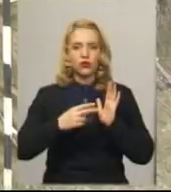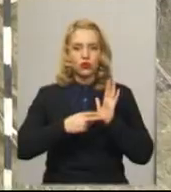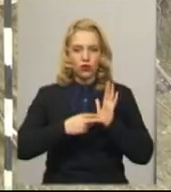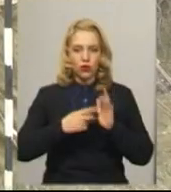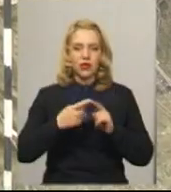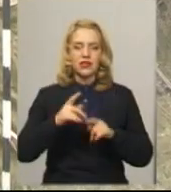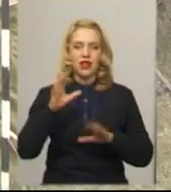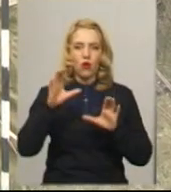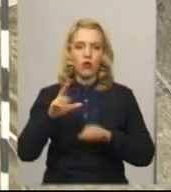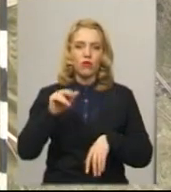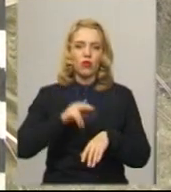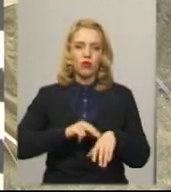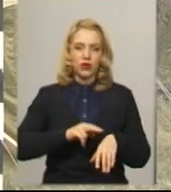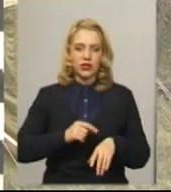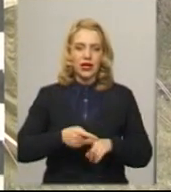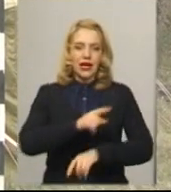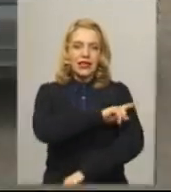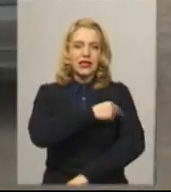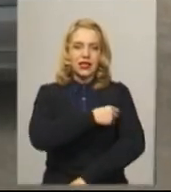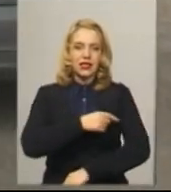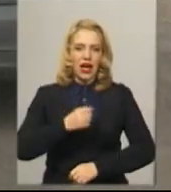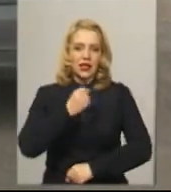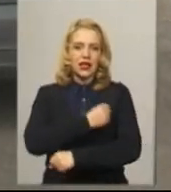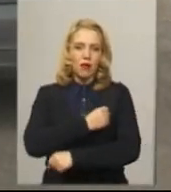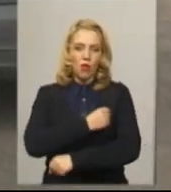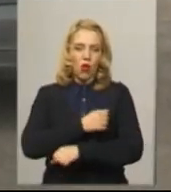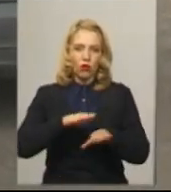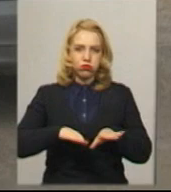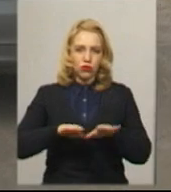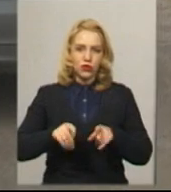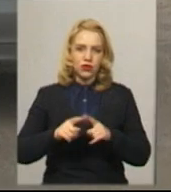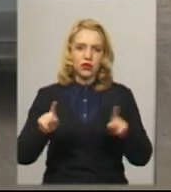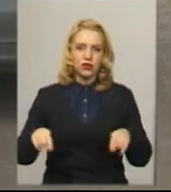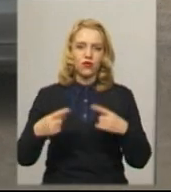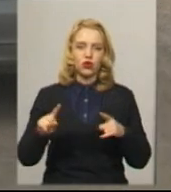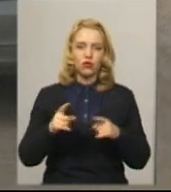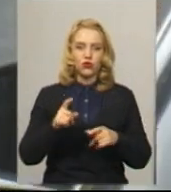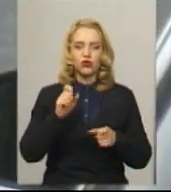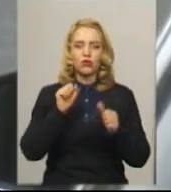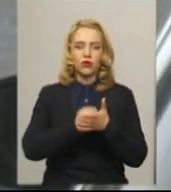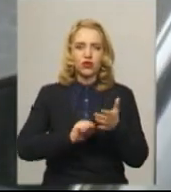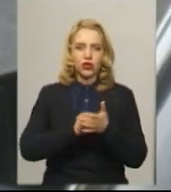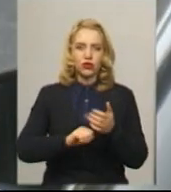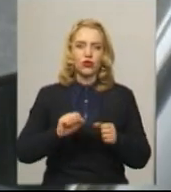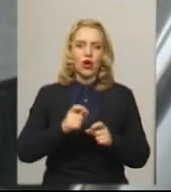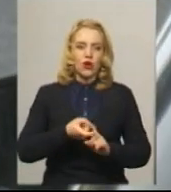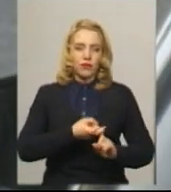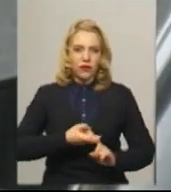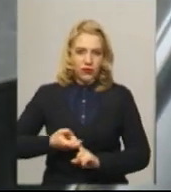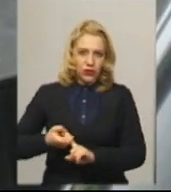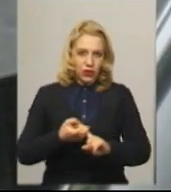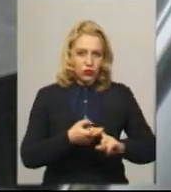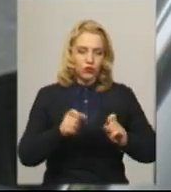поліцію. Санітарні блокпости створюють тому, що причиною масового розпосюдження вірусу в місті можуть стати приїжджі, каже Хмельницький міський голова